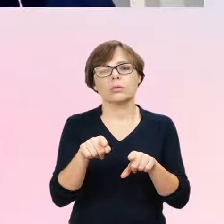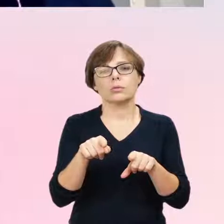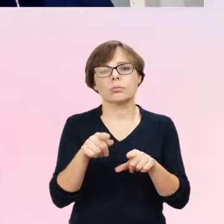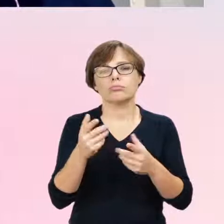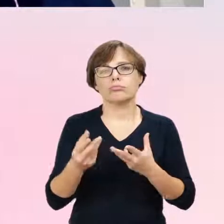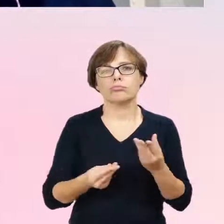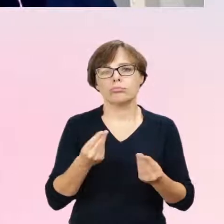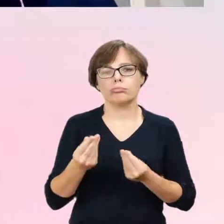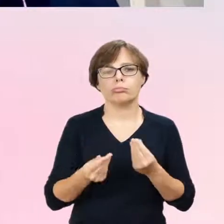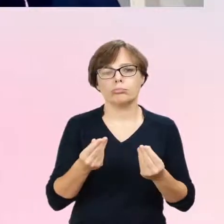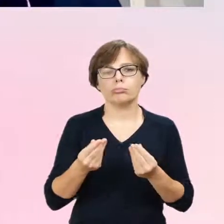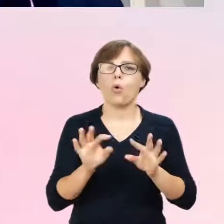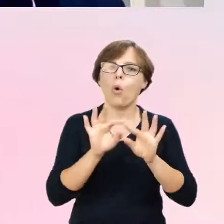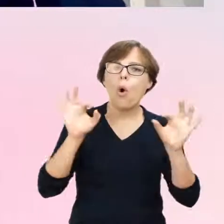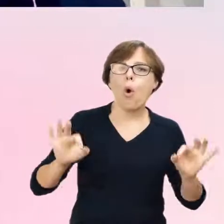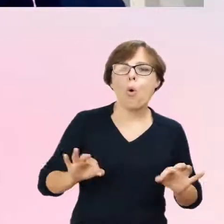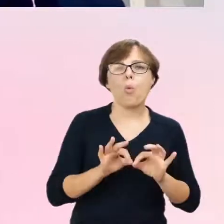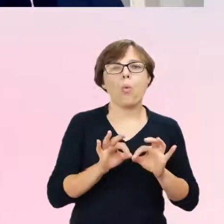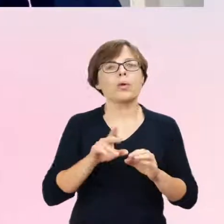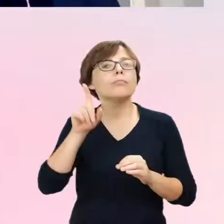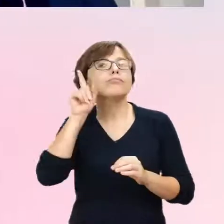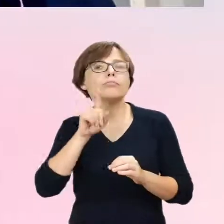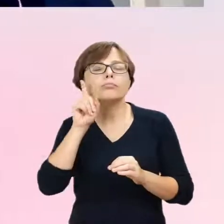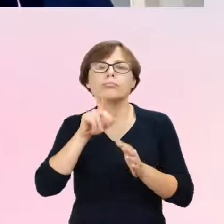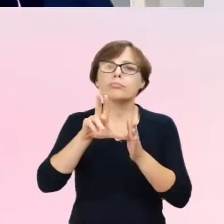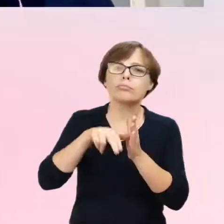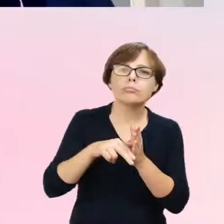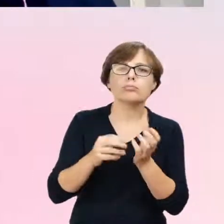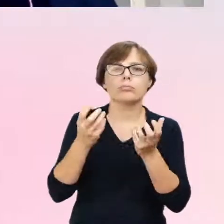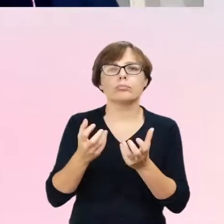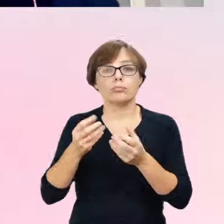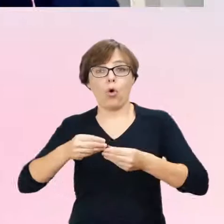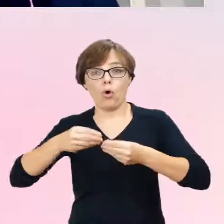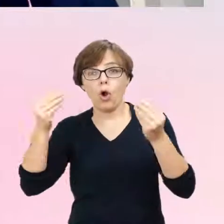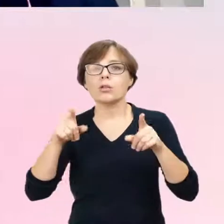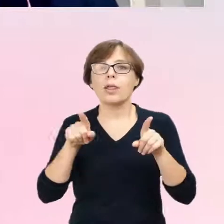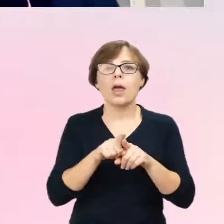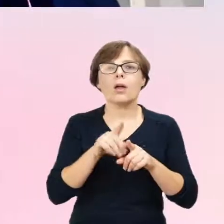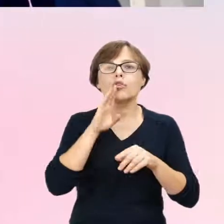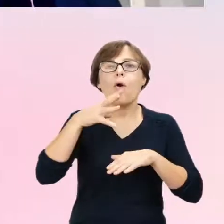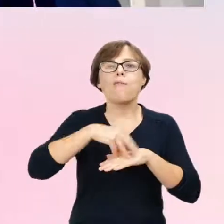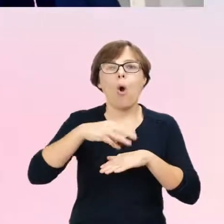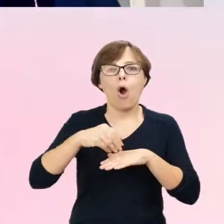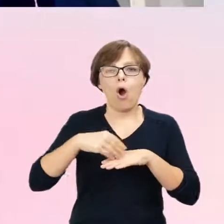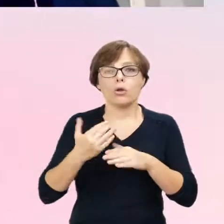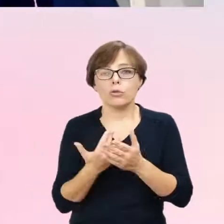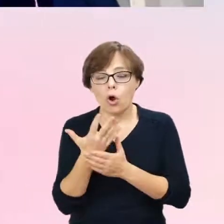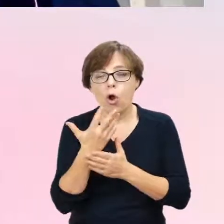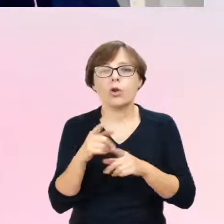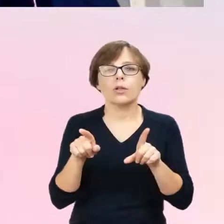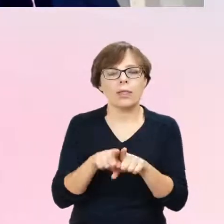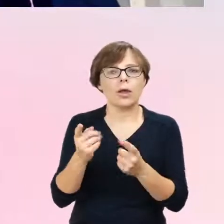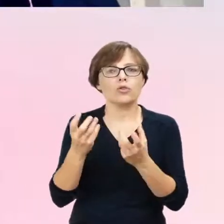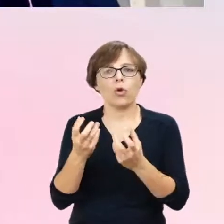płciowych męskich, owłosienia i powiększania się jąder,